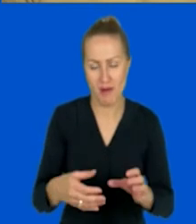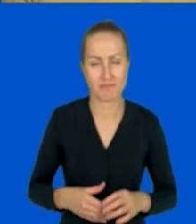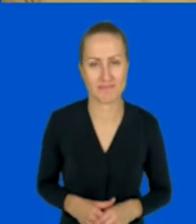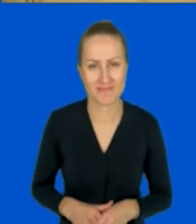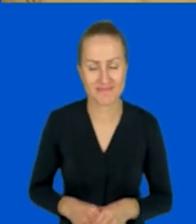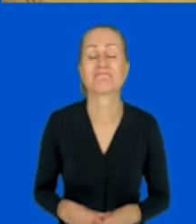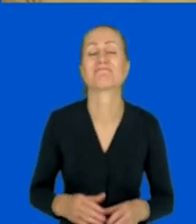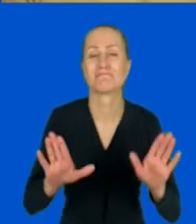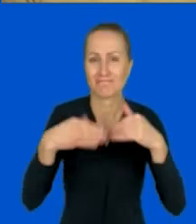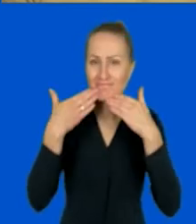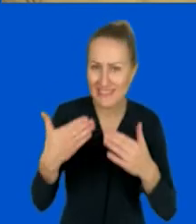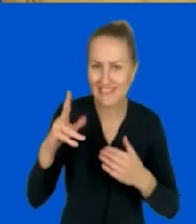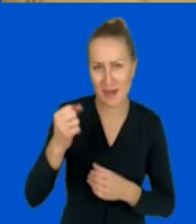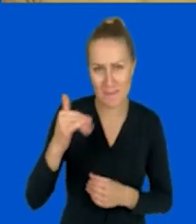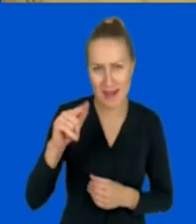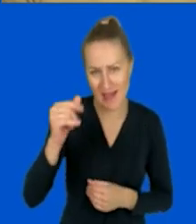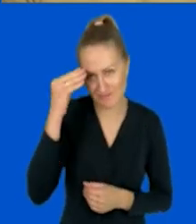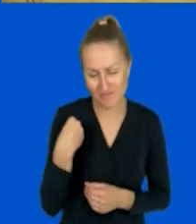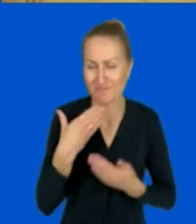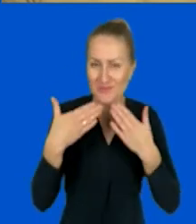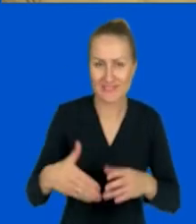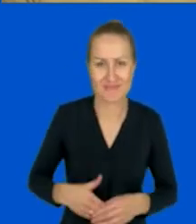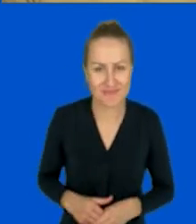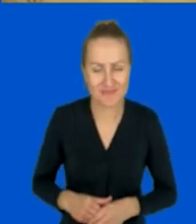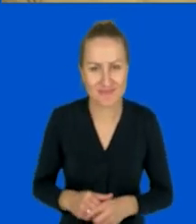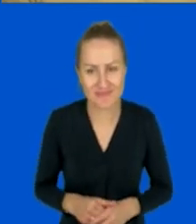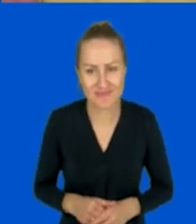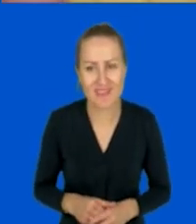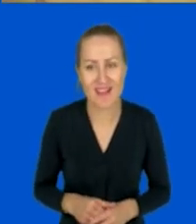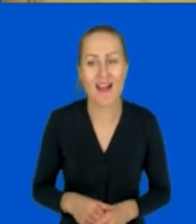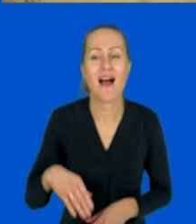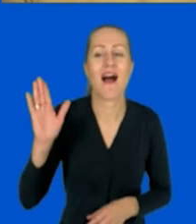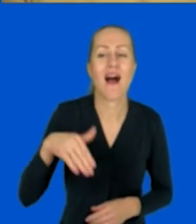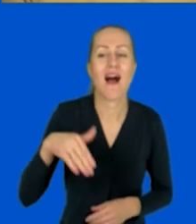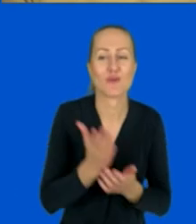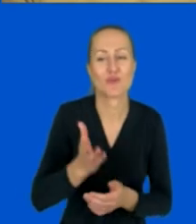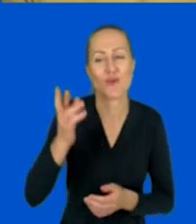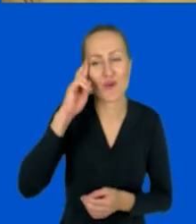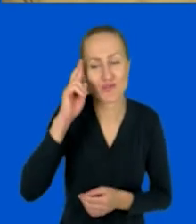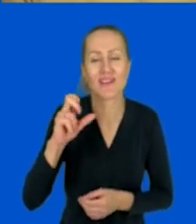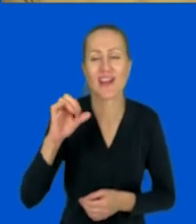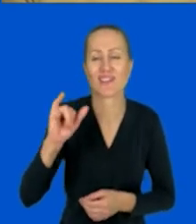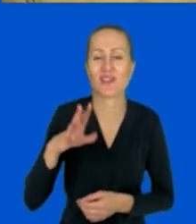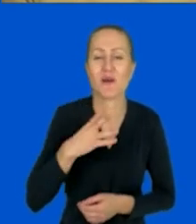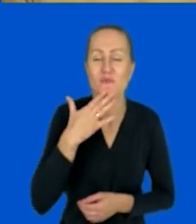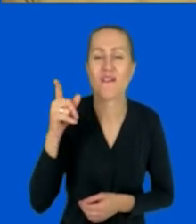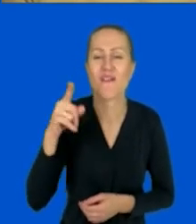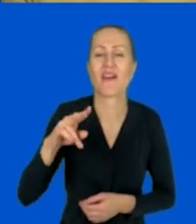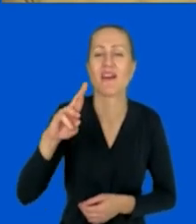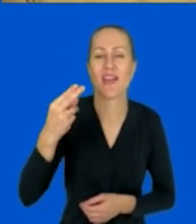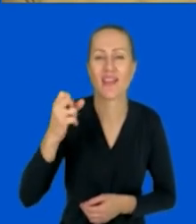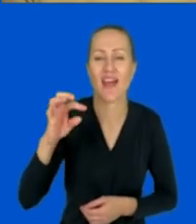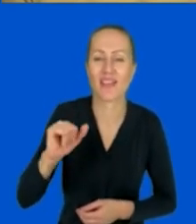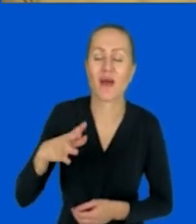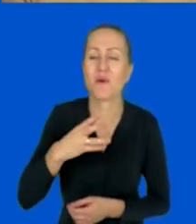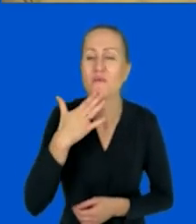Dzięki. Dzięki Kamila za chwilkę. Ach, rozumiem. Katarzyna mówi. Renata napisała o tekście, jaki słuchać na